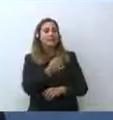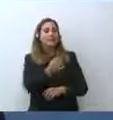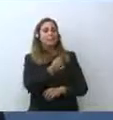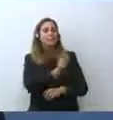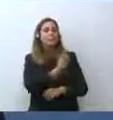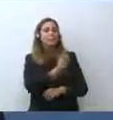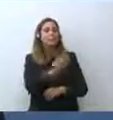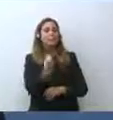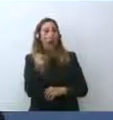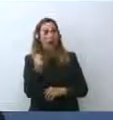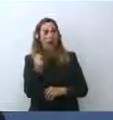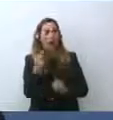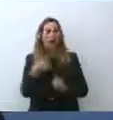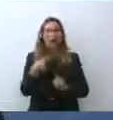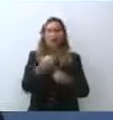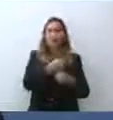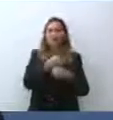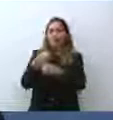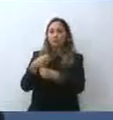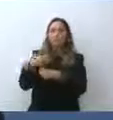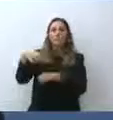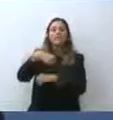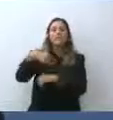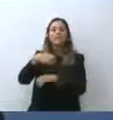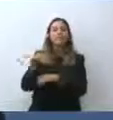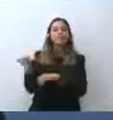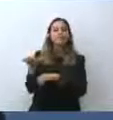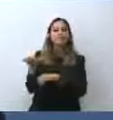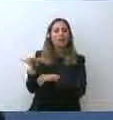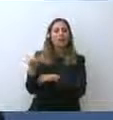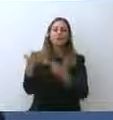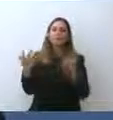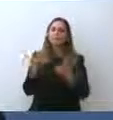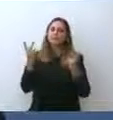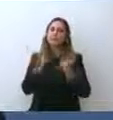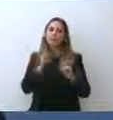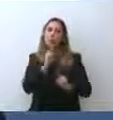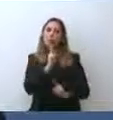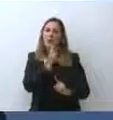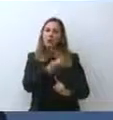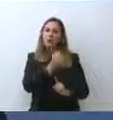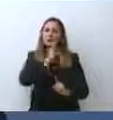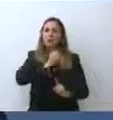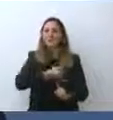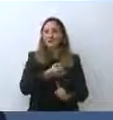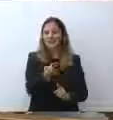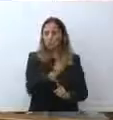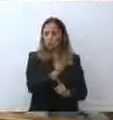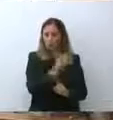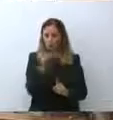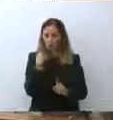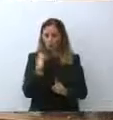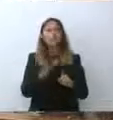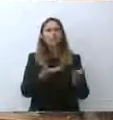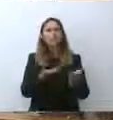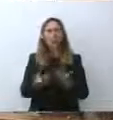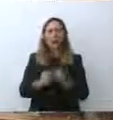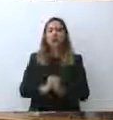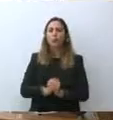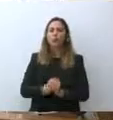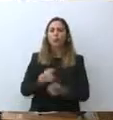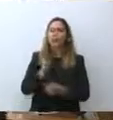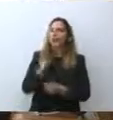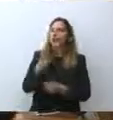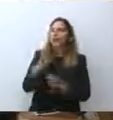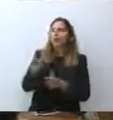Darei poi anche la parola al Ministro Speranza, ma è sì a entrambe le domande. Prego. Sì, l